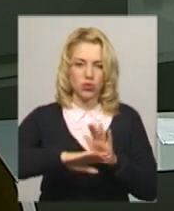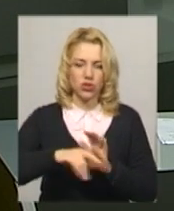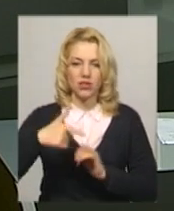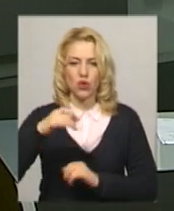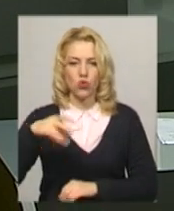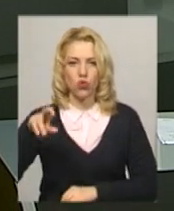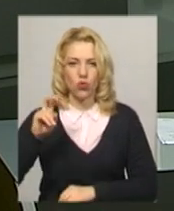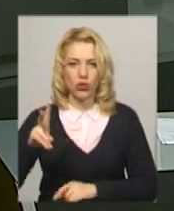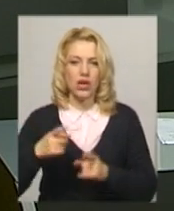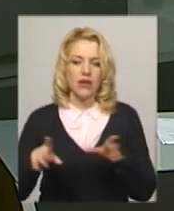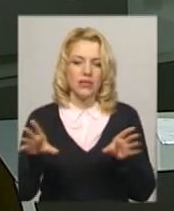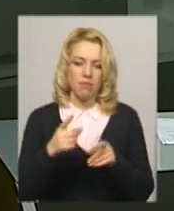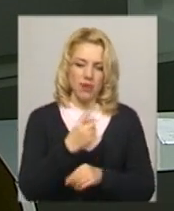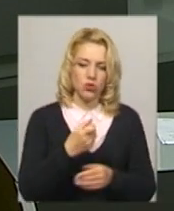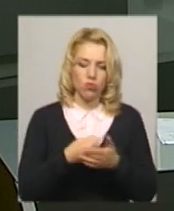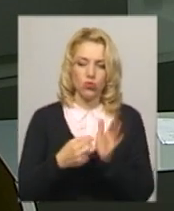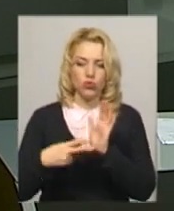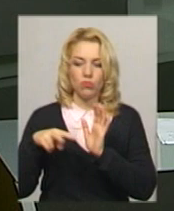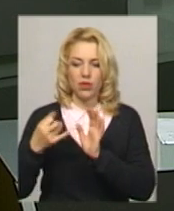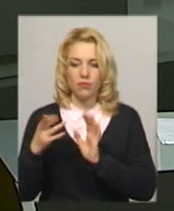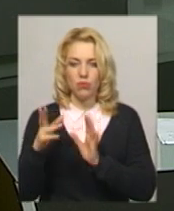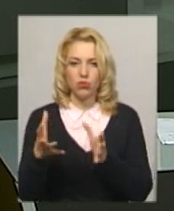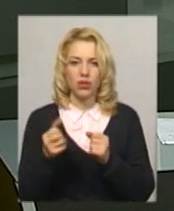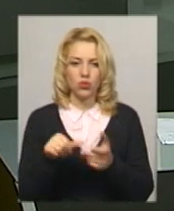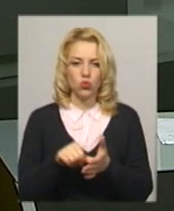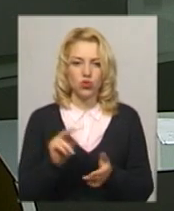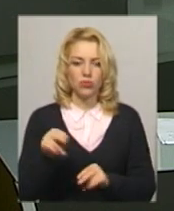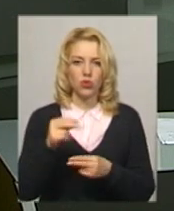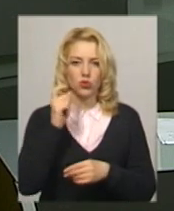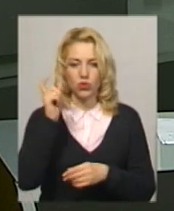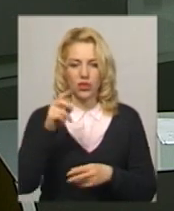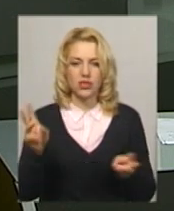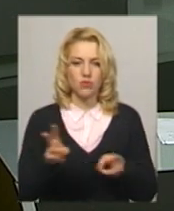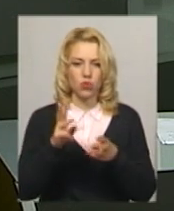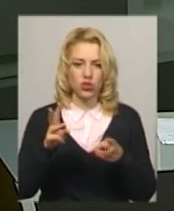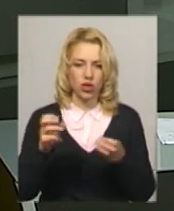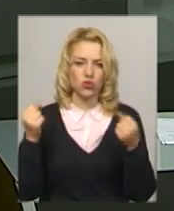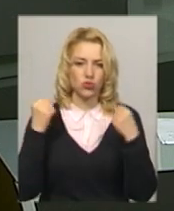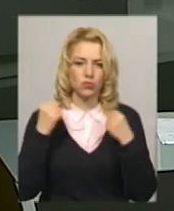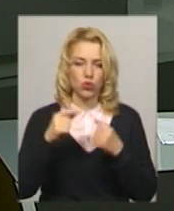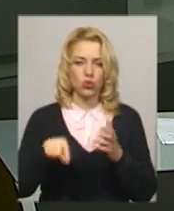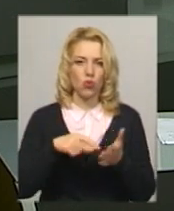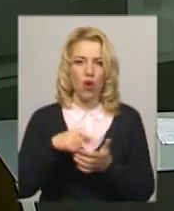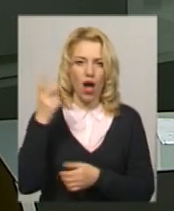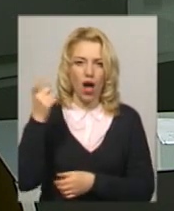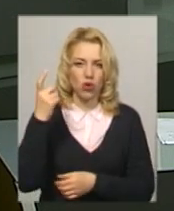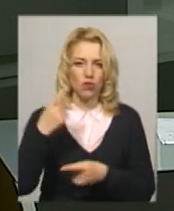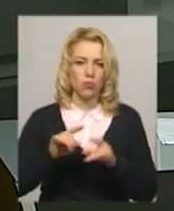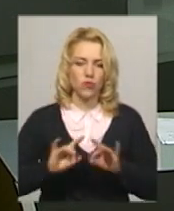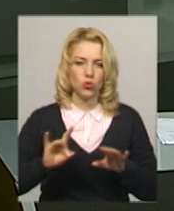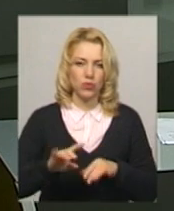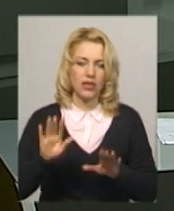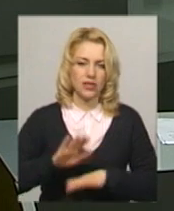Городка. Вони з 1 по 7 липня братимуть участь у Чемпіонаті України з пожежно-прикладного спорту у Харкові, повідомляє